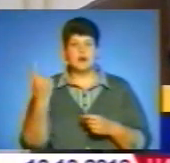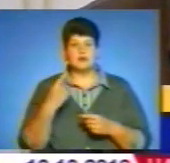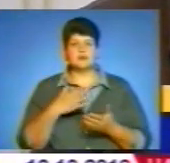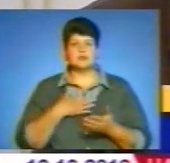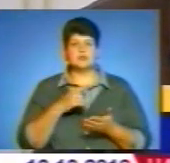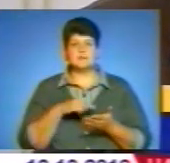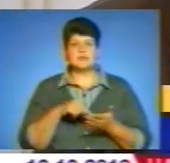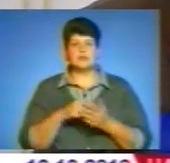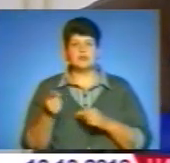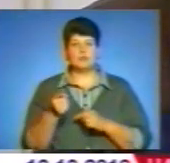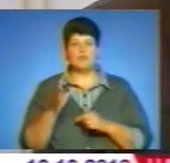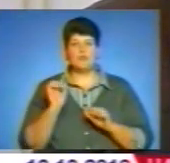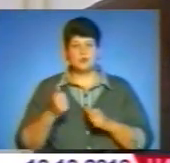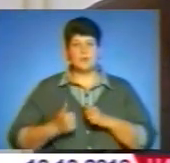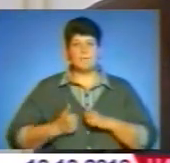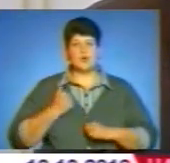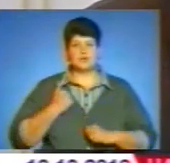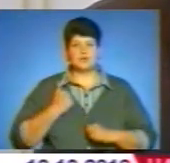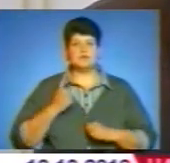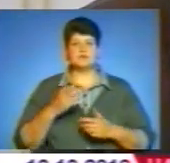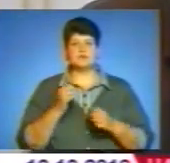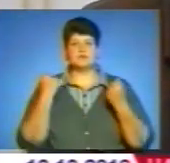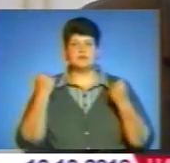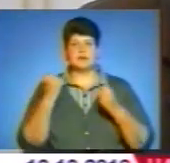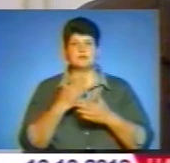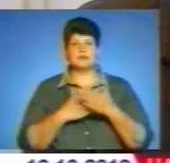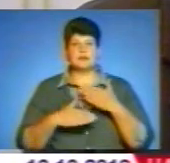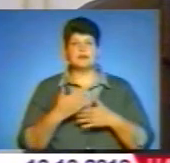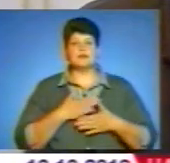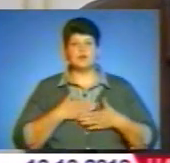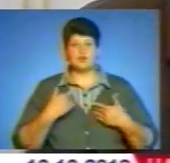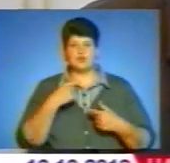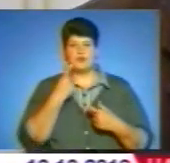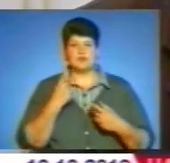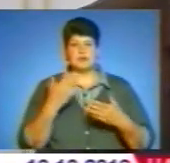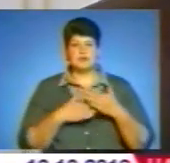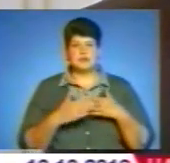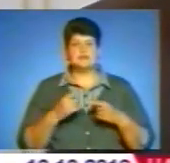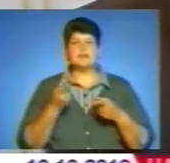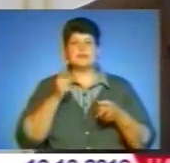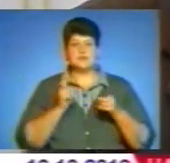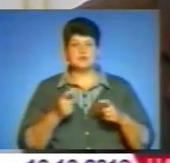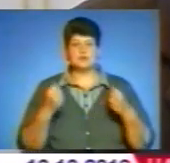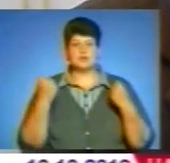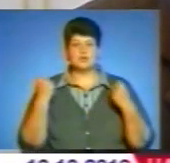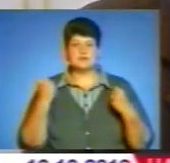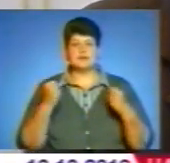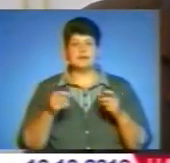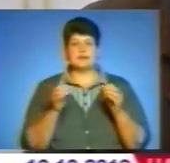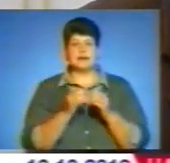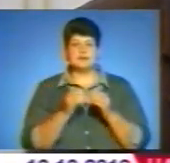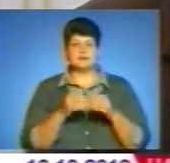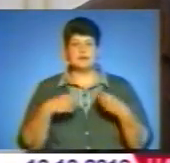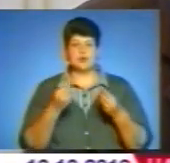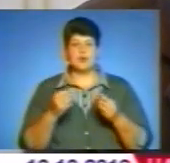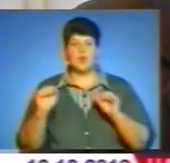тернопільським спортсменам і наші спортсмени прославили наш край та наше місто Тернопіль. Тут можна поговорити з дійсно спортсменами